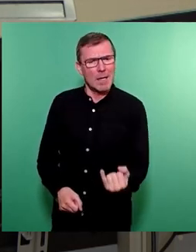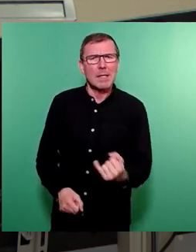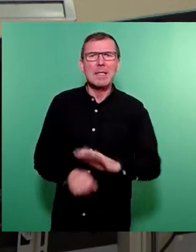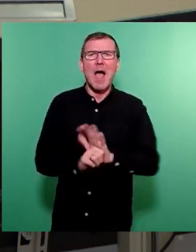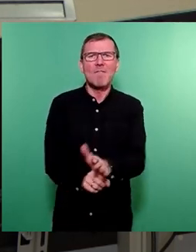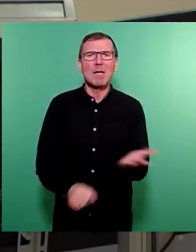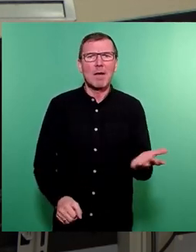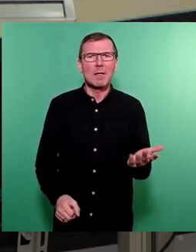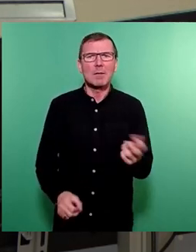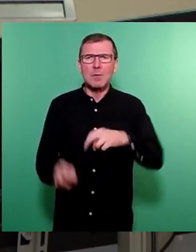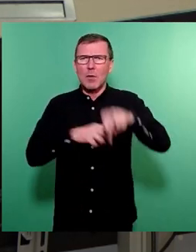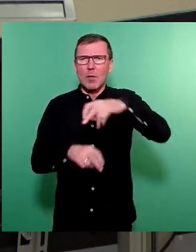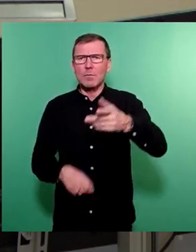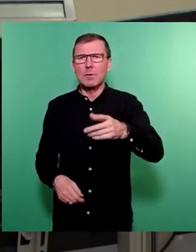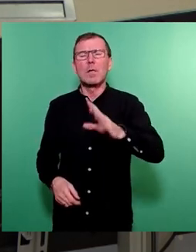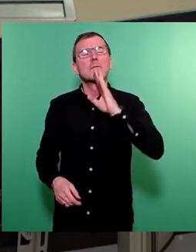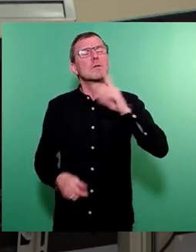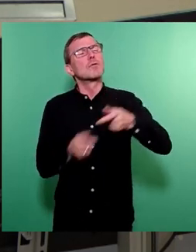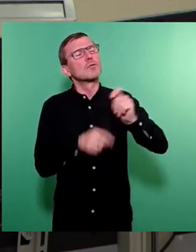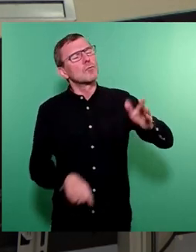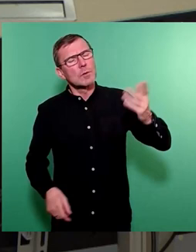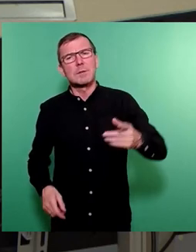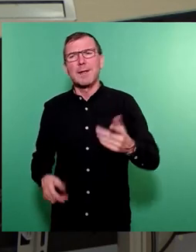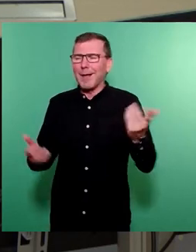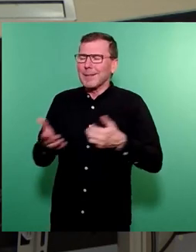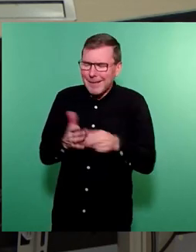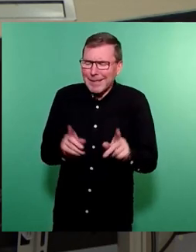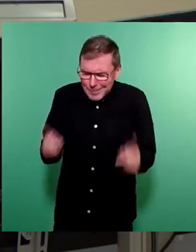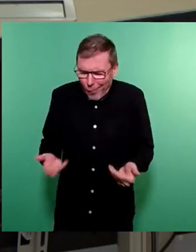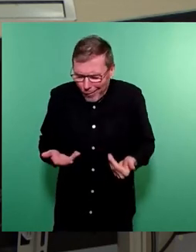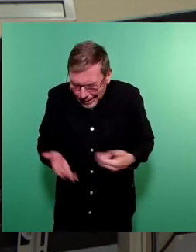läuft in dem selben Ort wieder rum, wo das arme Mädel auch wohnt. Also das geht so nicht.